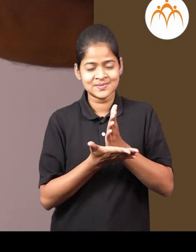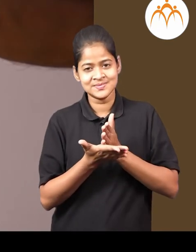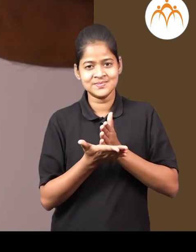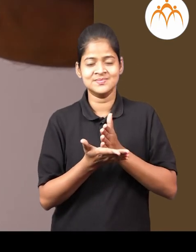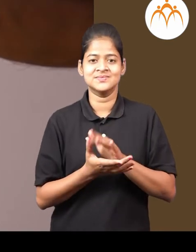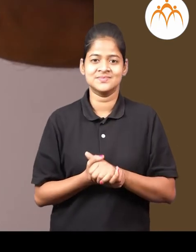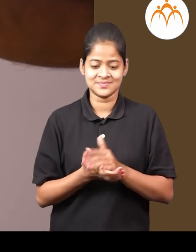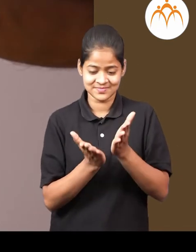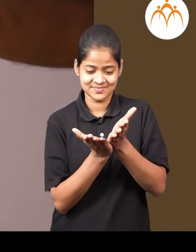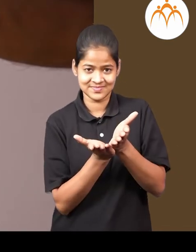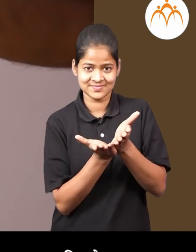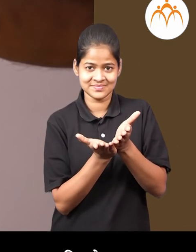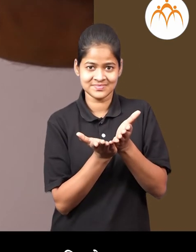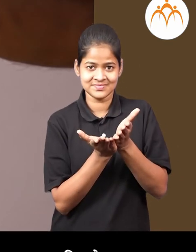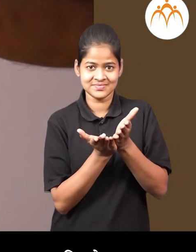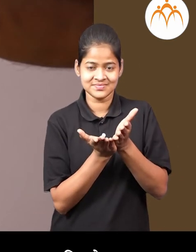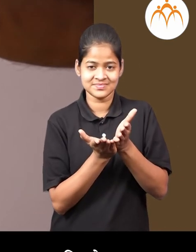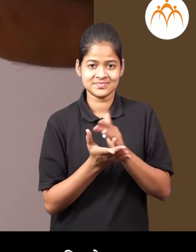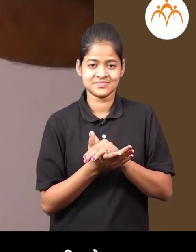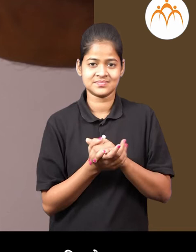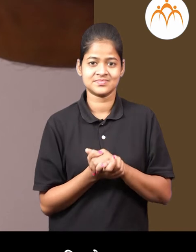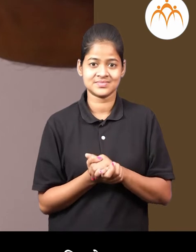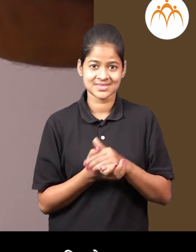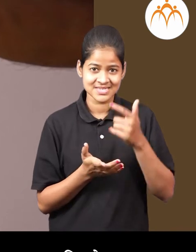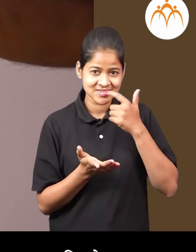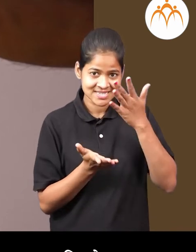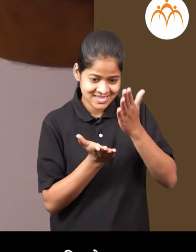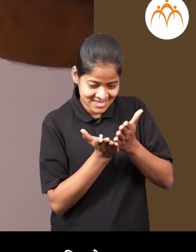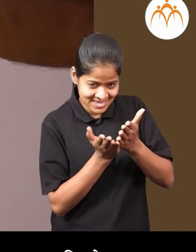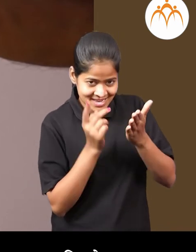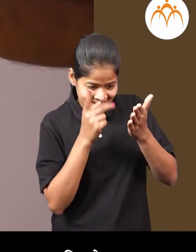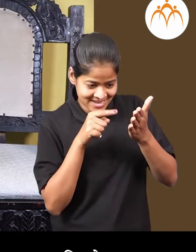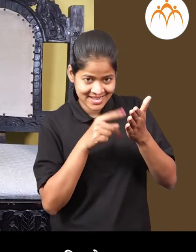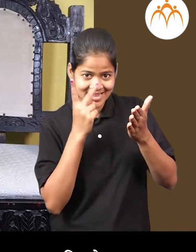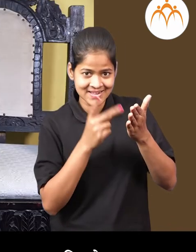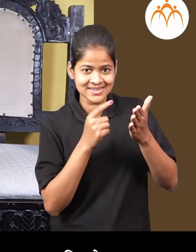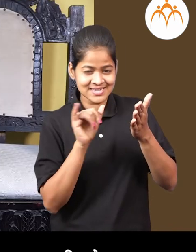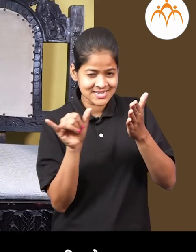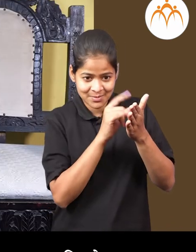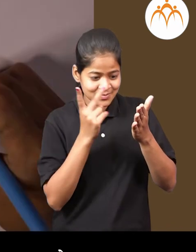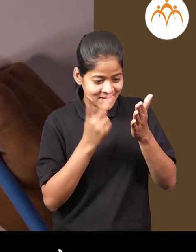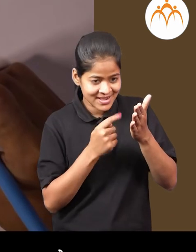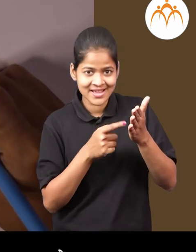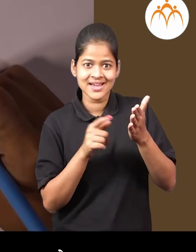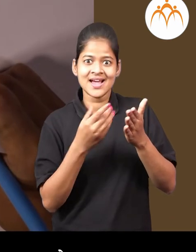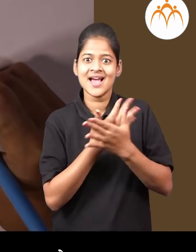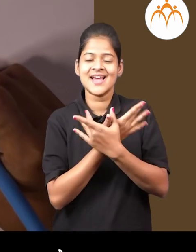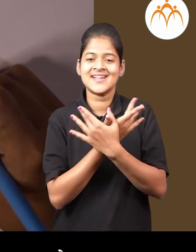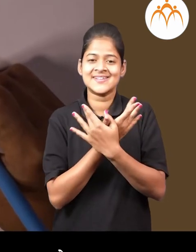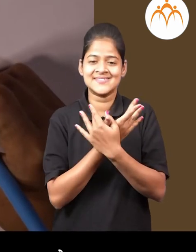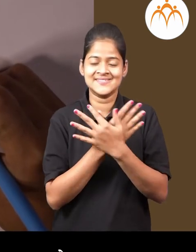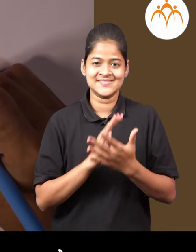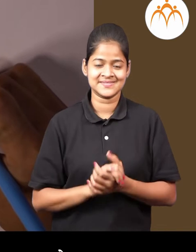आरे हो, खरच की, आर्शा आनी चित्र म्यून पूर्ण फुलपाकरु दिस्ते। आता मी